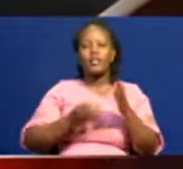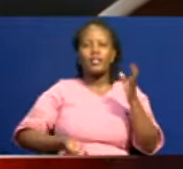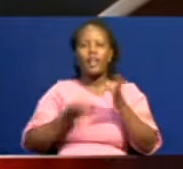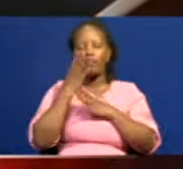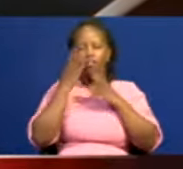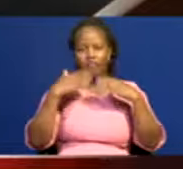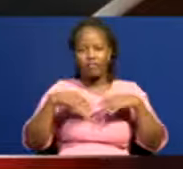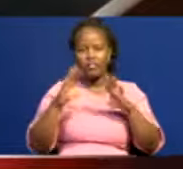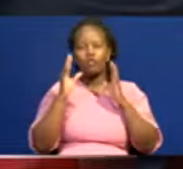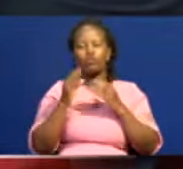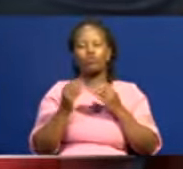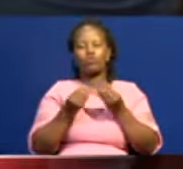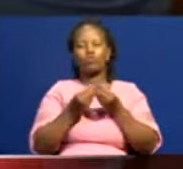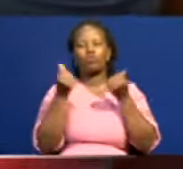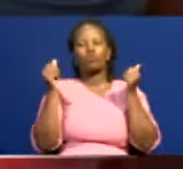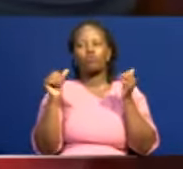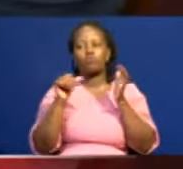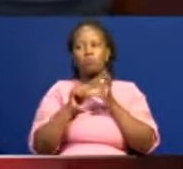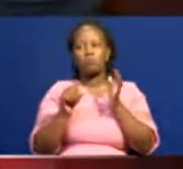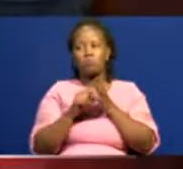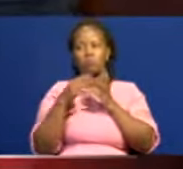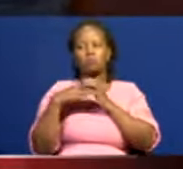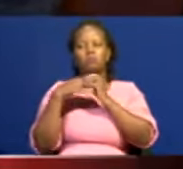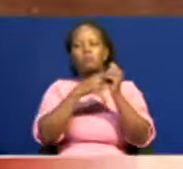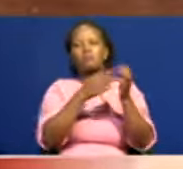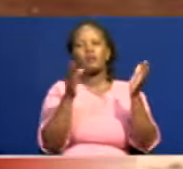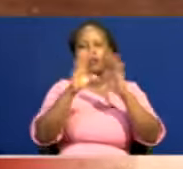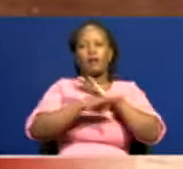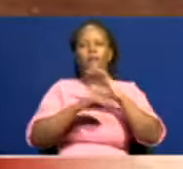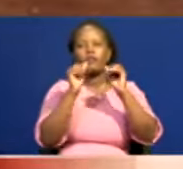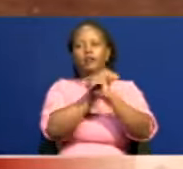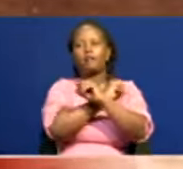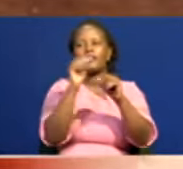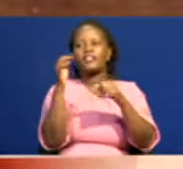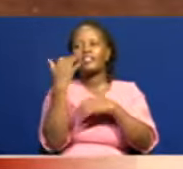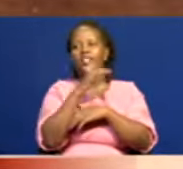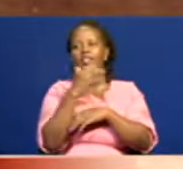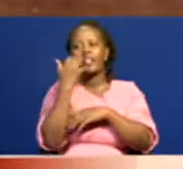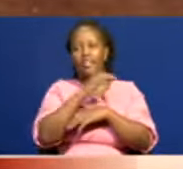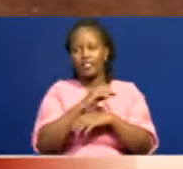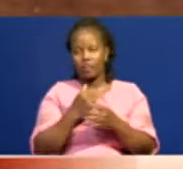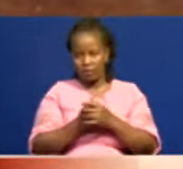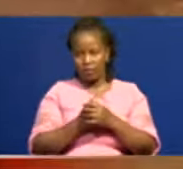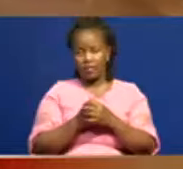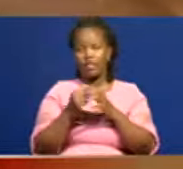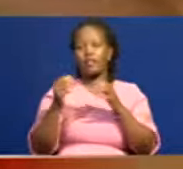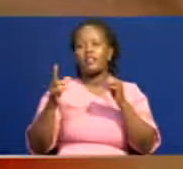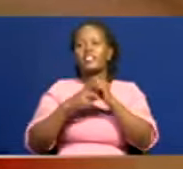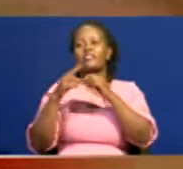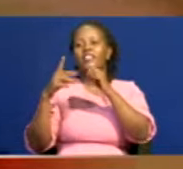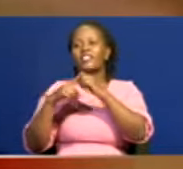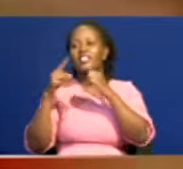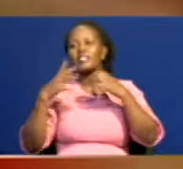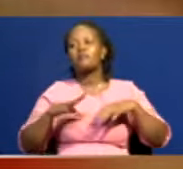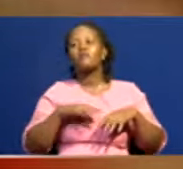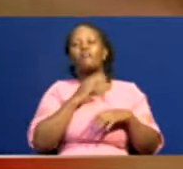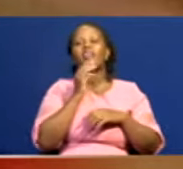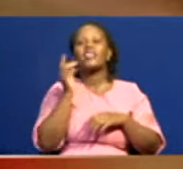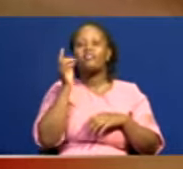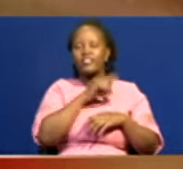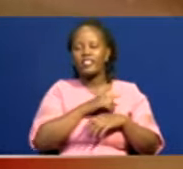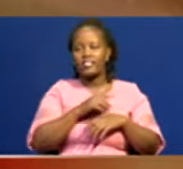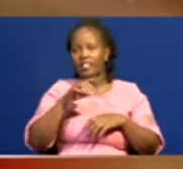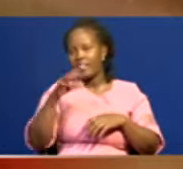nchini ya uwenye kiti wa Naibu Raisuigathi Gashagwa. Kwa mwajibu wa ikulu ya Raisu, watu 76, wamefariki huku wengine